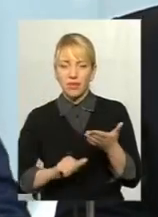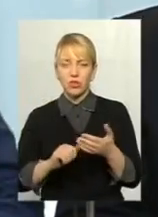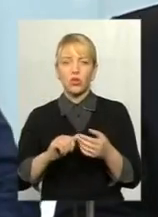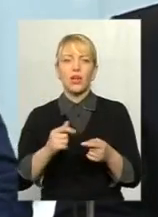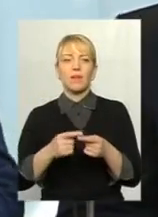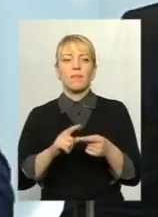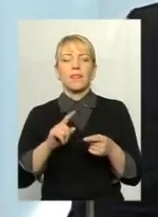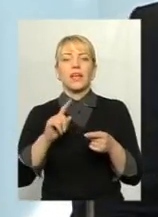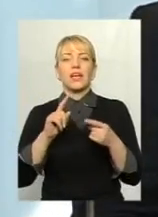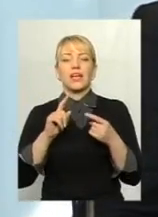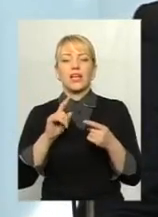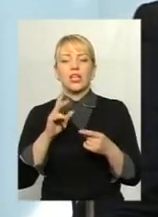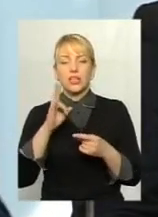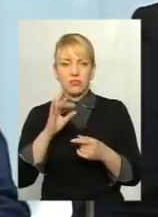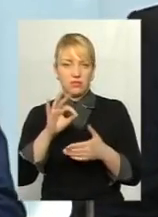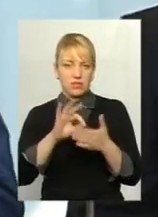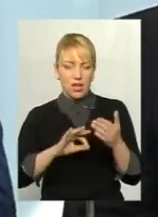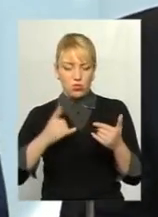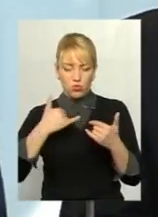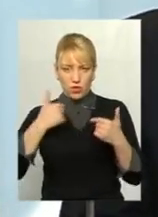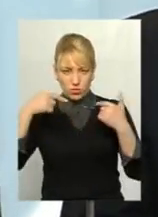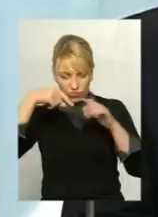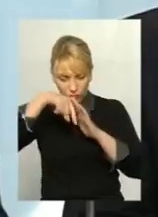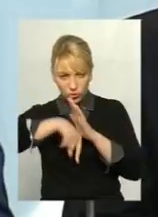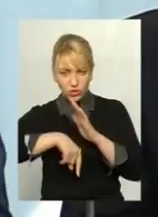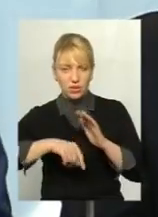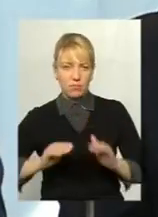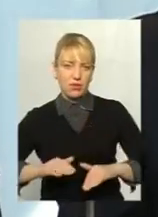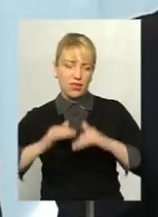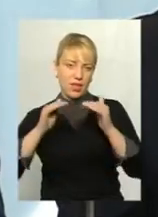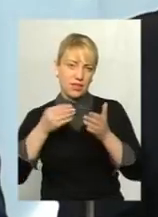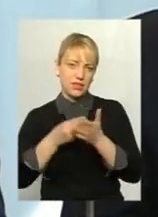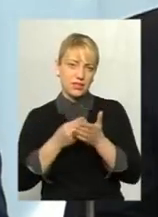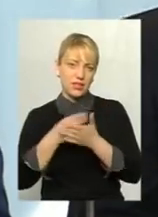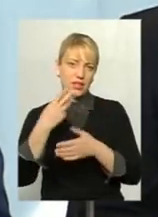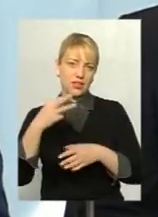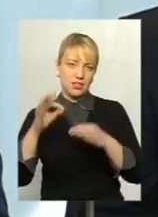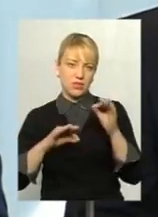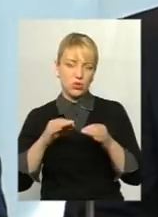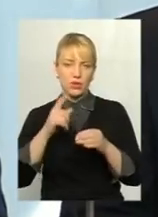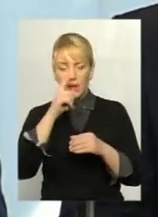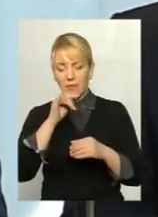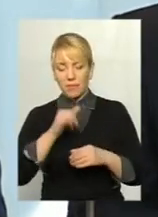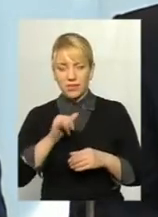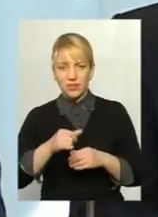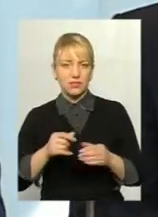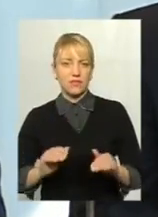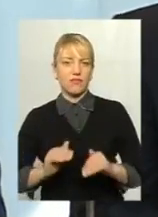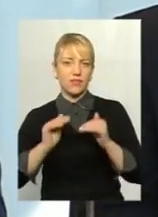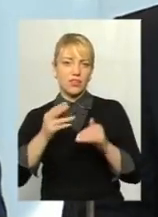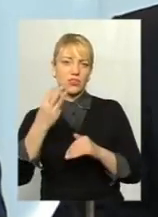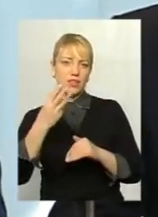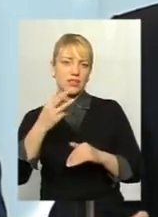виробляють Міндобриво, підняли ціни на 30%. Тобто пальне, ви бачите, наскільки виросло. Знову таки, на 30%. Тому